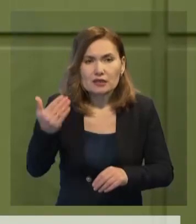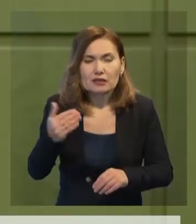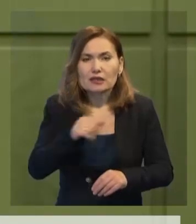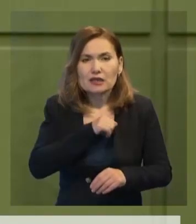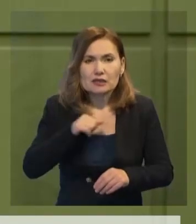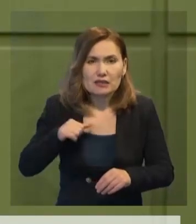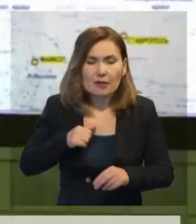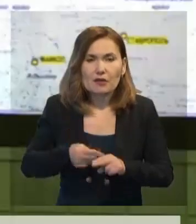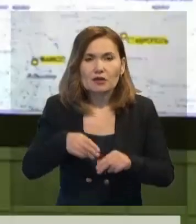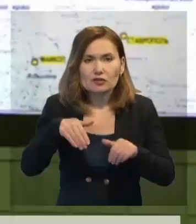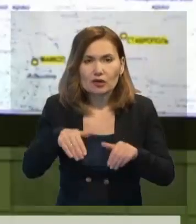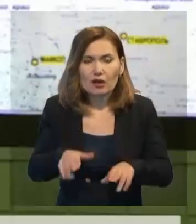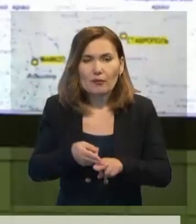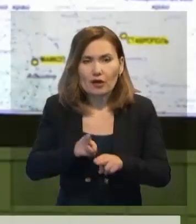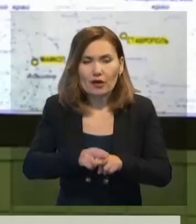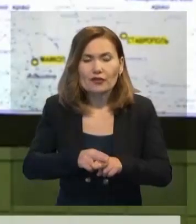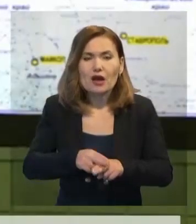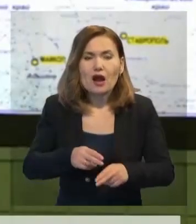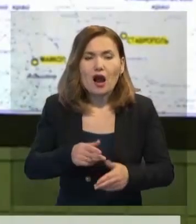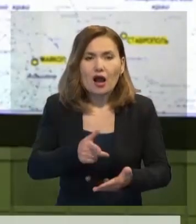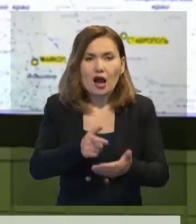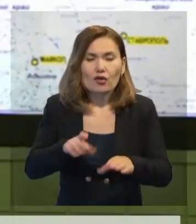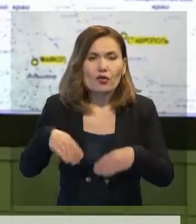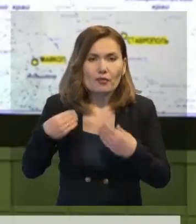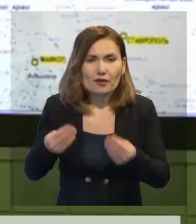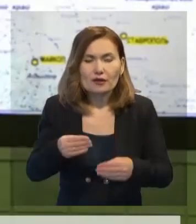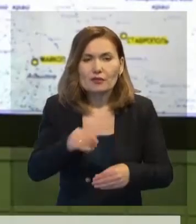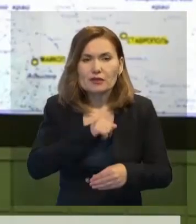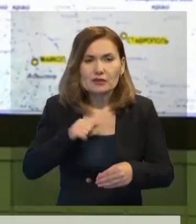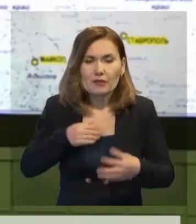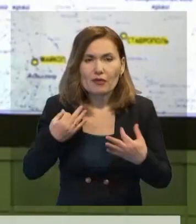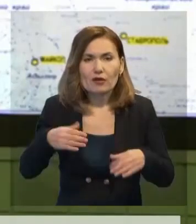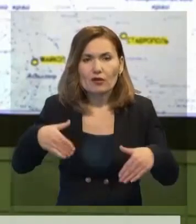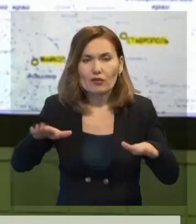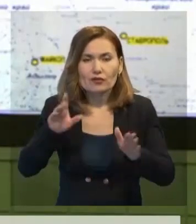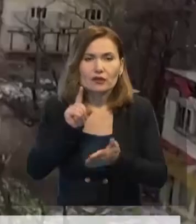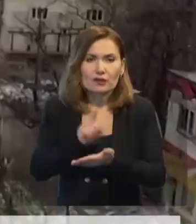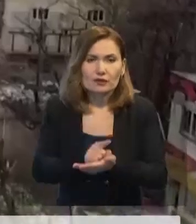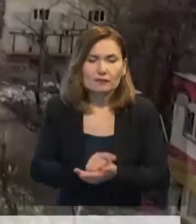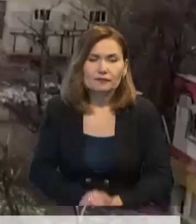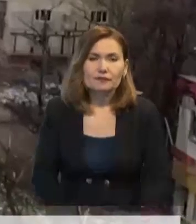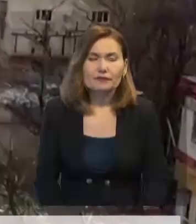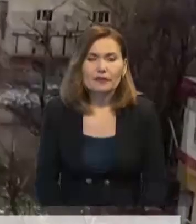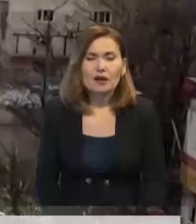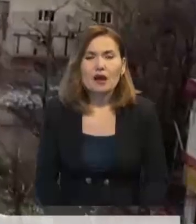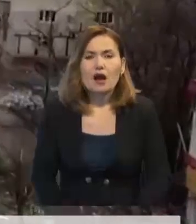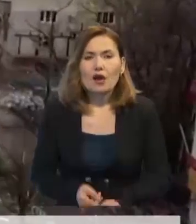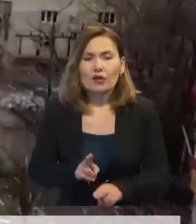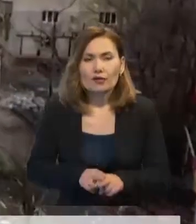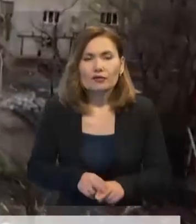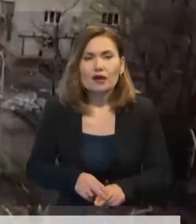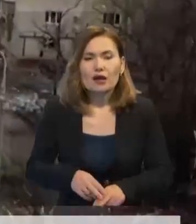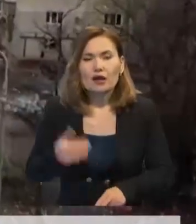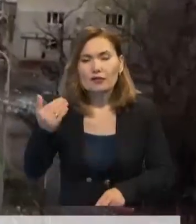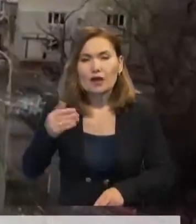шешім қаулдап қаруын тапсыруға шақырамыз. Ресей башылығы олардың қауіпсіздігіне кейпілдік береді. Мариупель Мерия сөкілдерінің